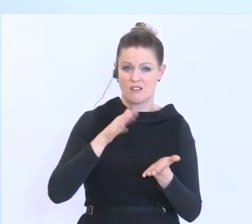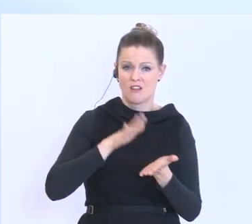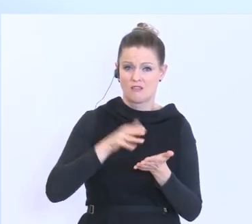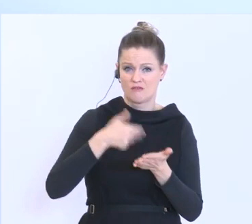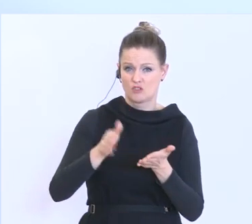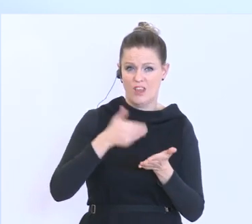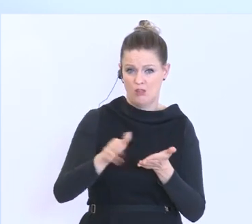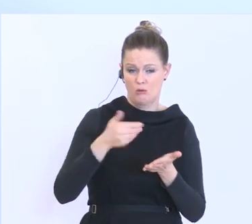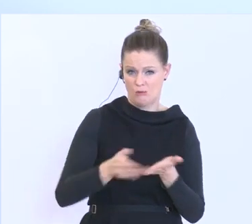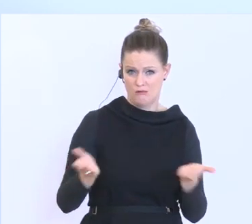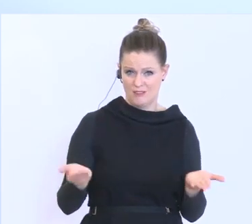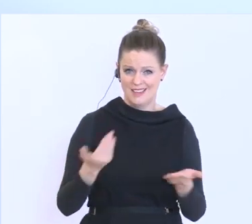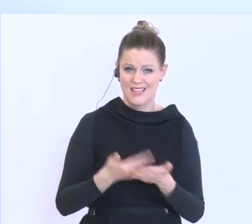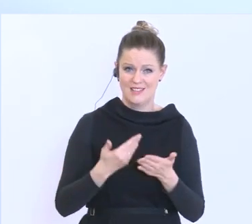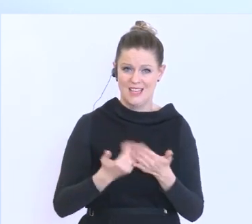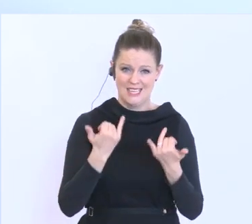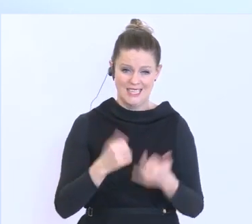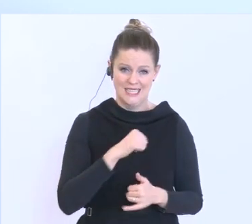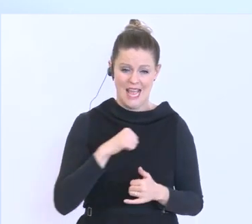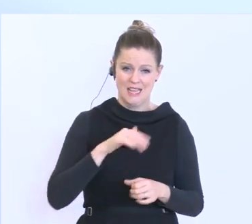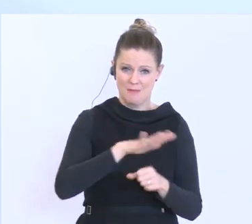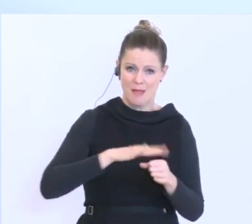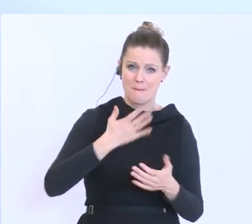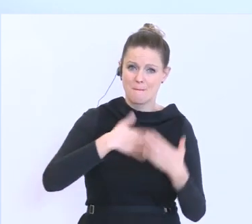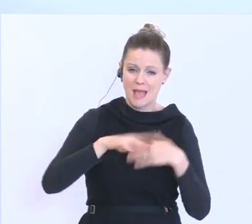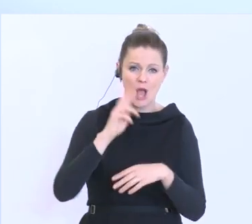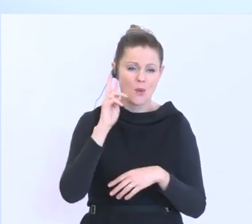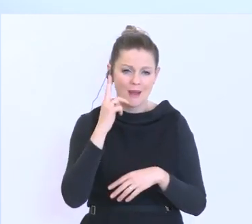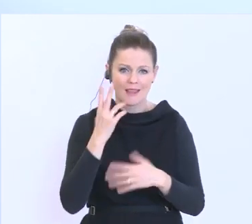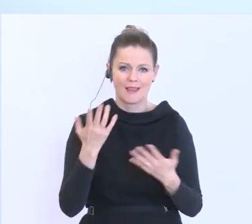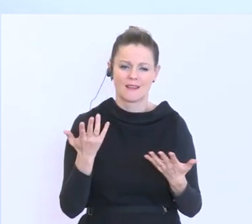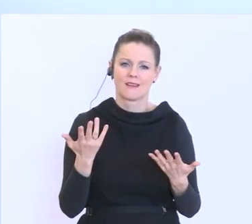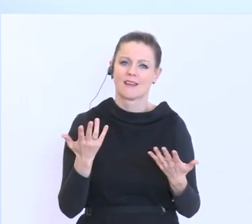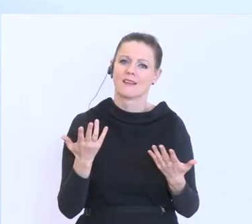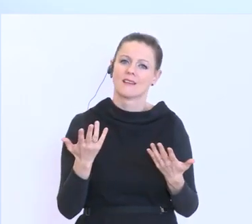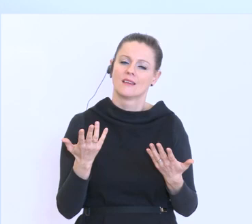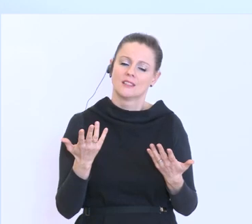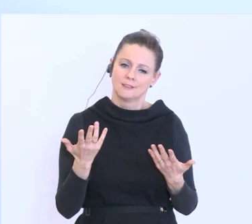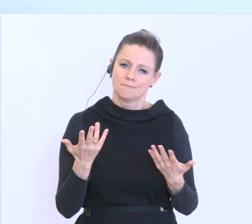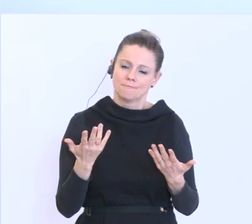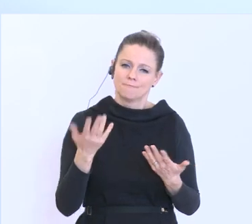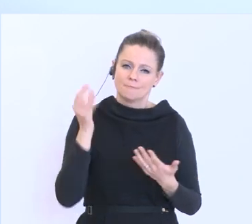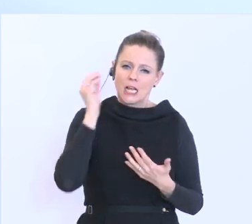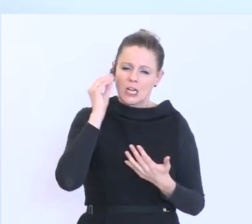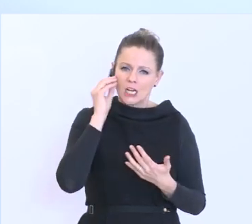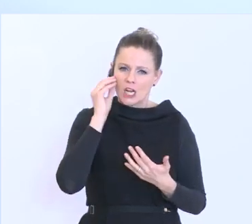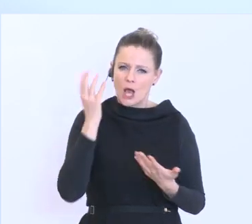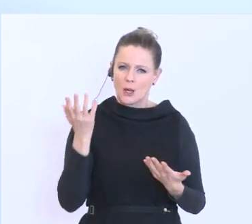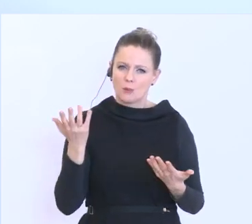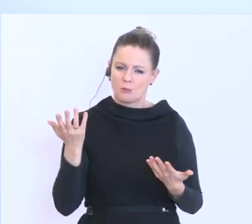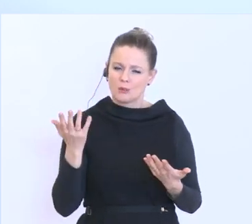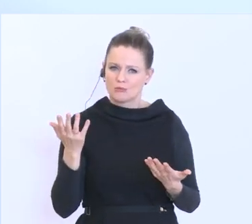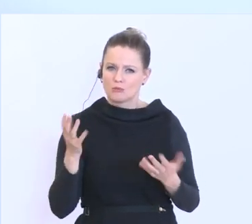Bereich sich vielleicht jetzt auch in dieser Zeit etwas mehr damit auseinandersetzen. Ich glaube, das ist ein ganz